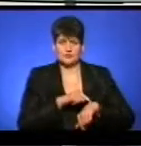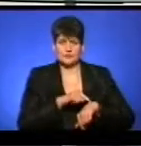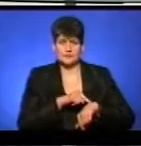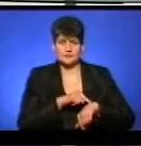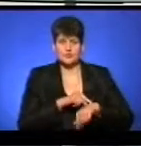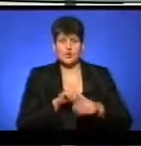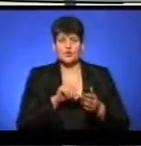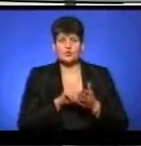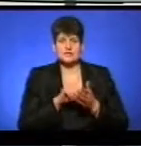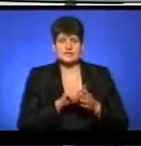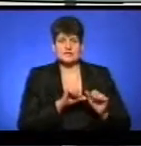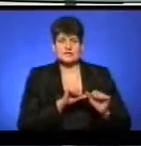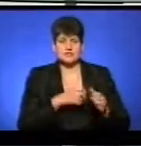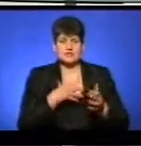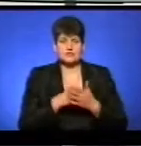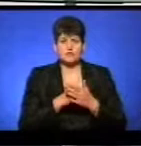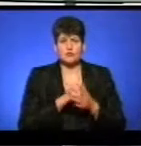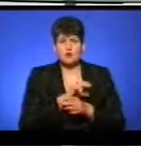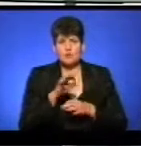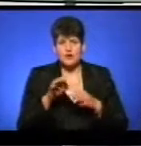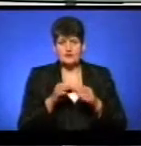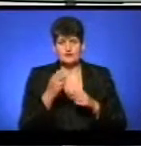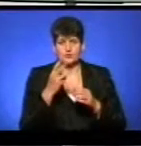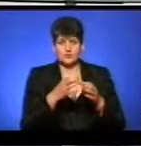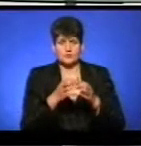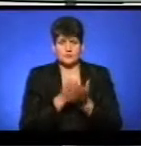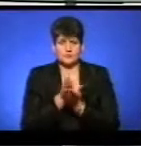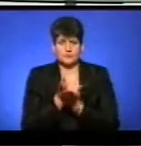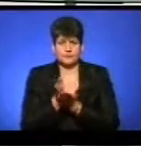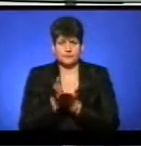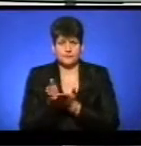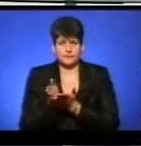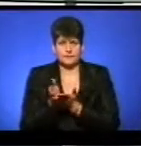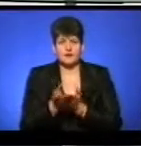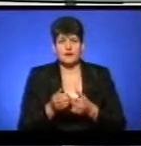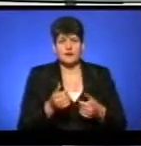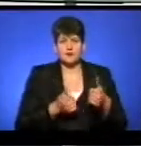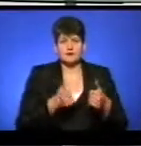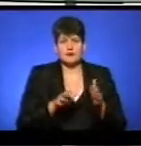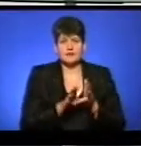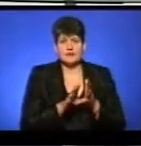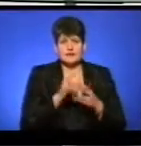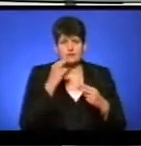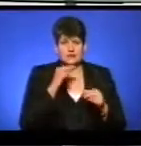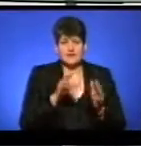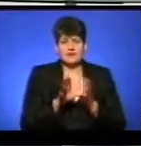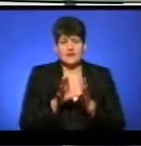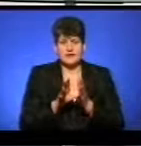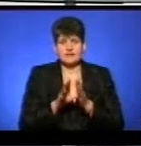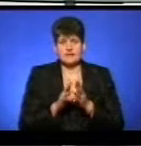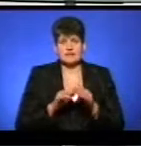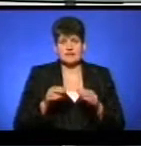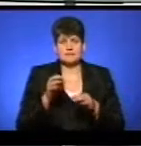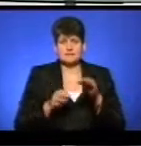захищали свої науково-дослідницькі проекти у трьох категоріях. Конкурс енергоефективності, енергія і середовище, конкурс